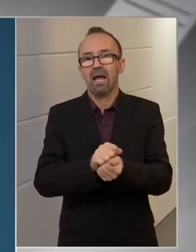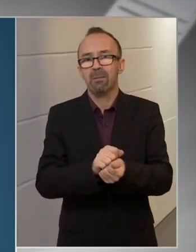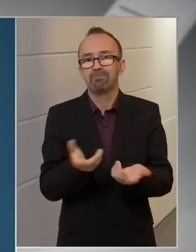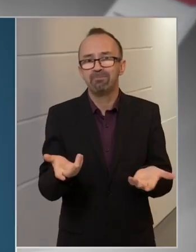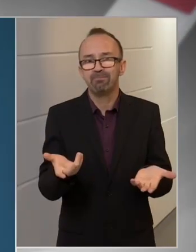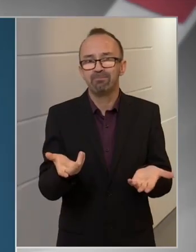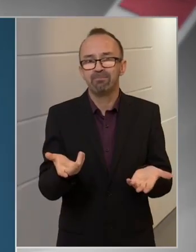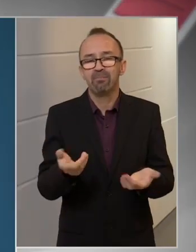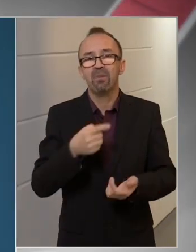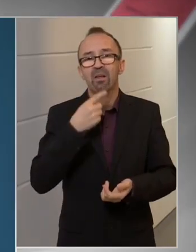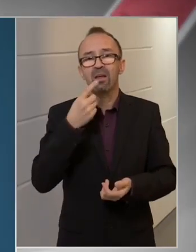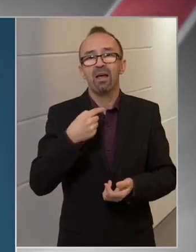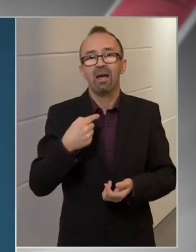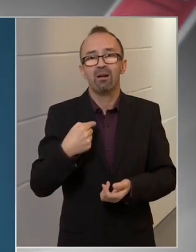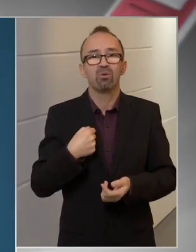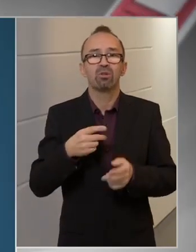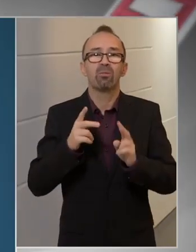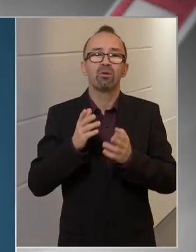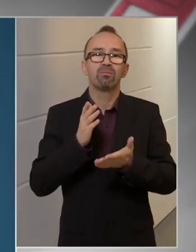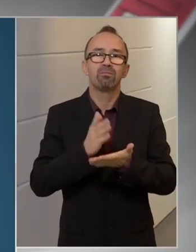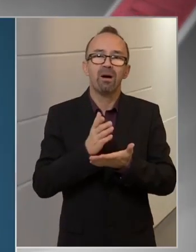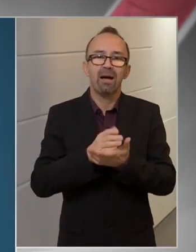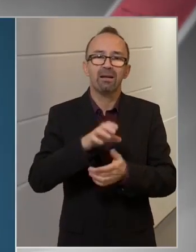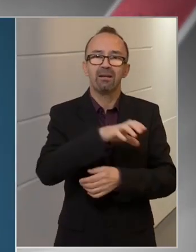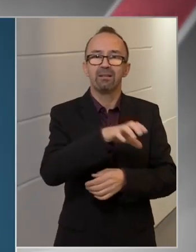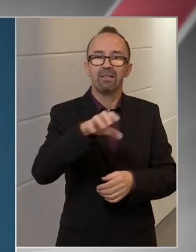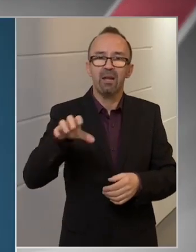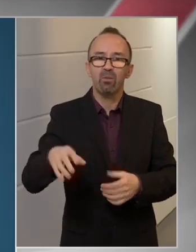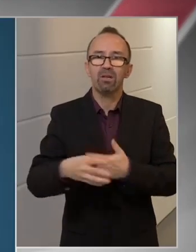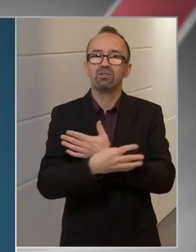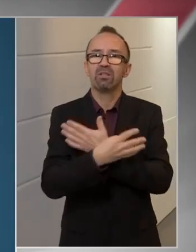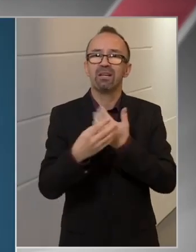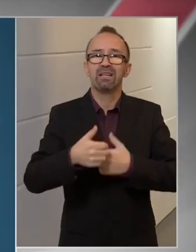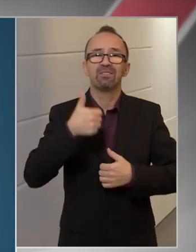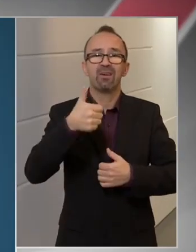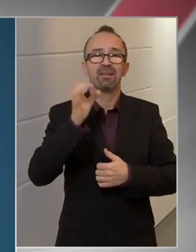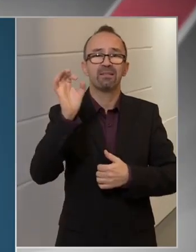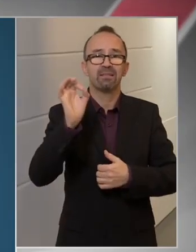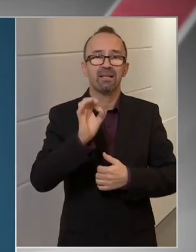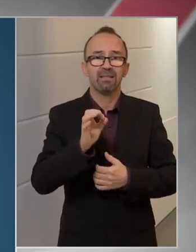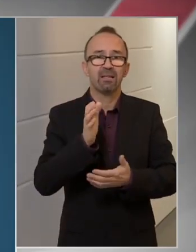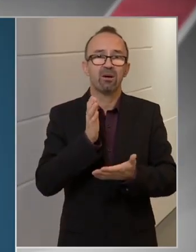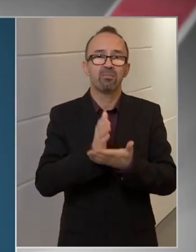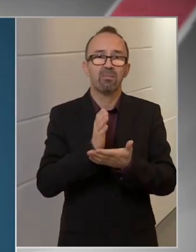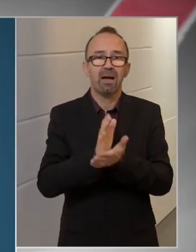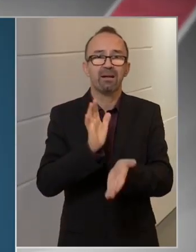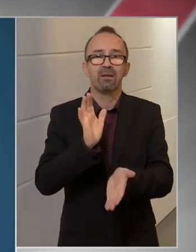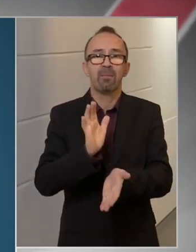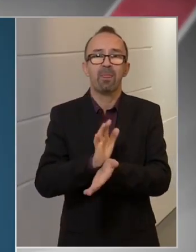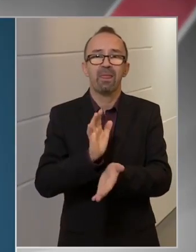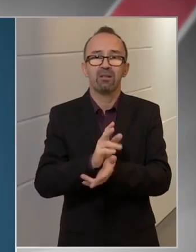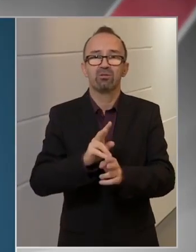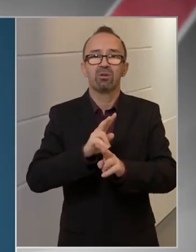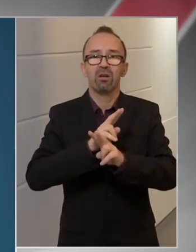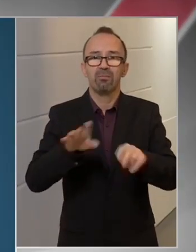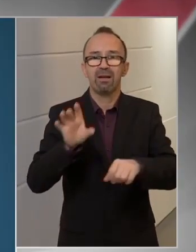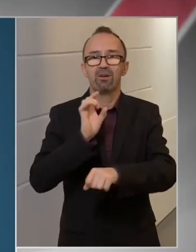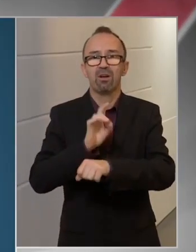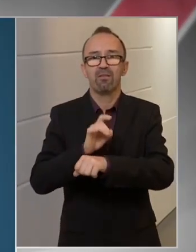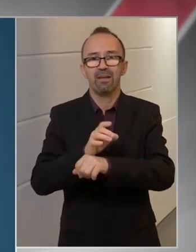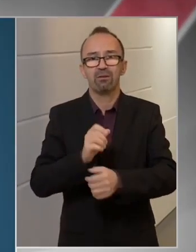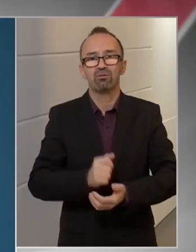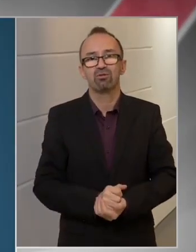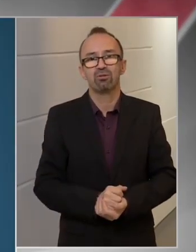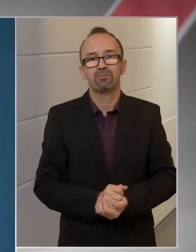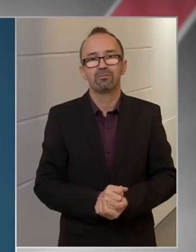hiszen említettem, hogy már településeink 91%-ában igazoltan jelen van a vírus.